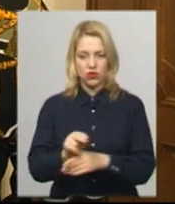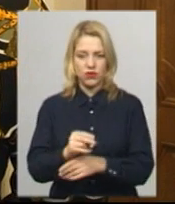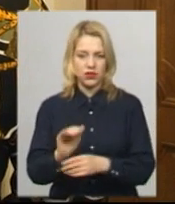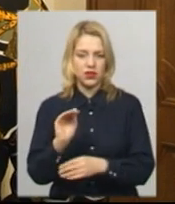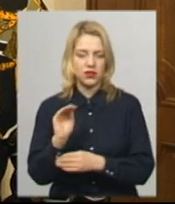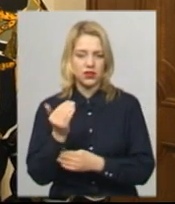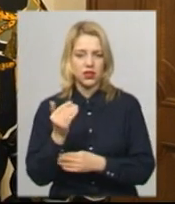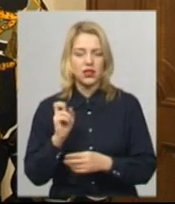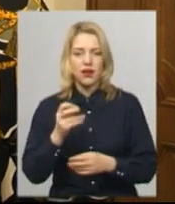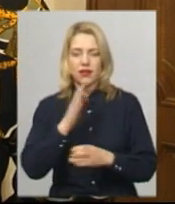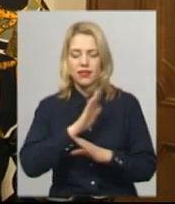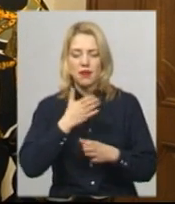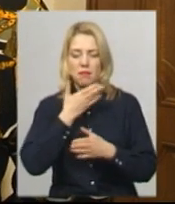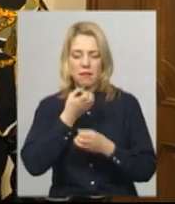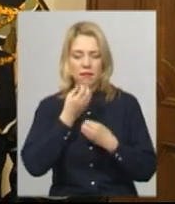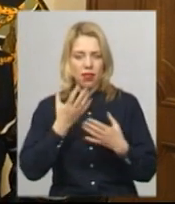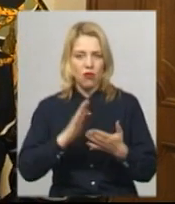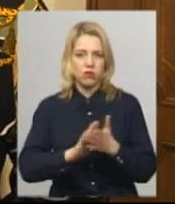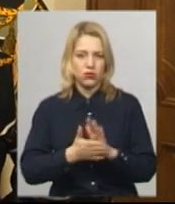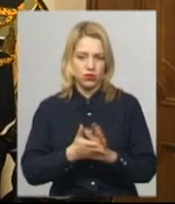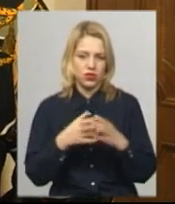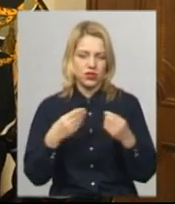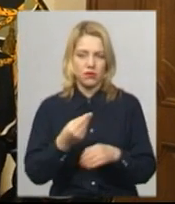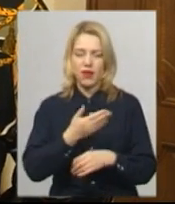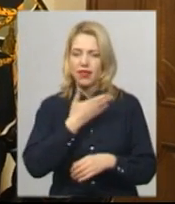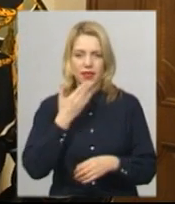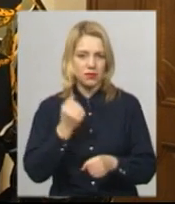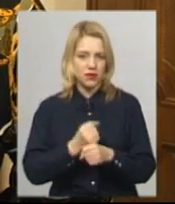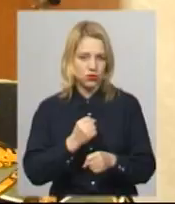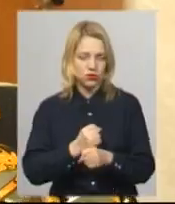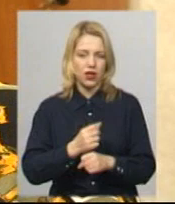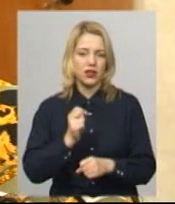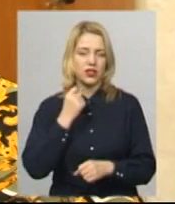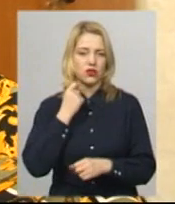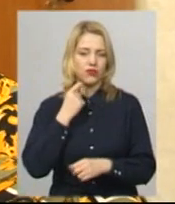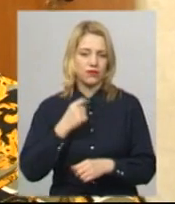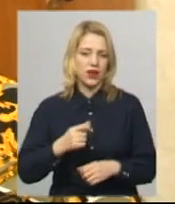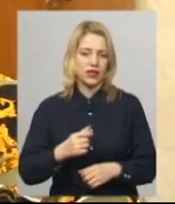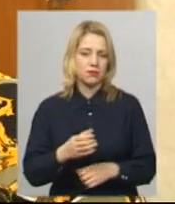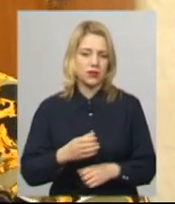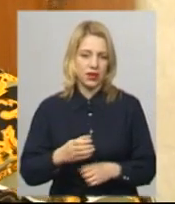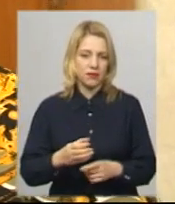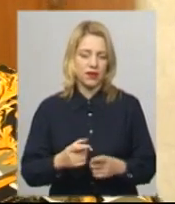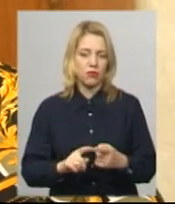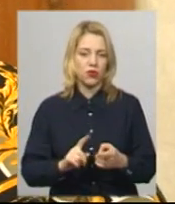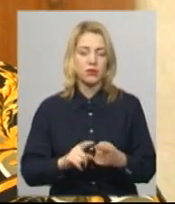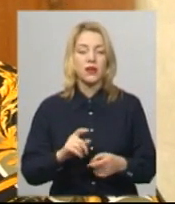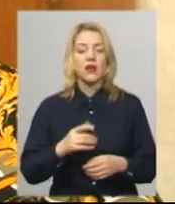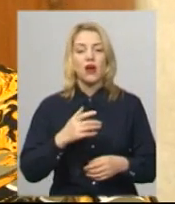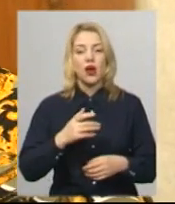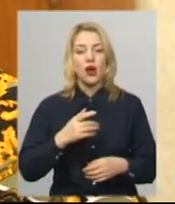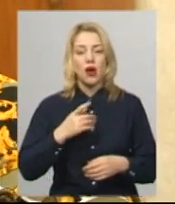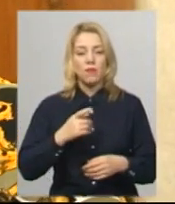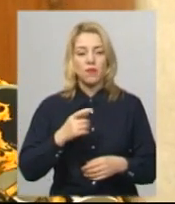неблагополучна сім'я, вони ніде не працювали і зловживали спиртними напоями. Позов задоволено на користь